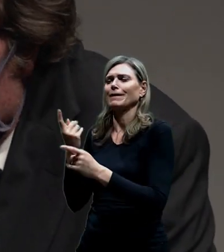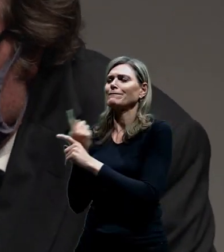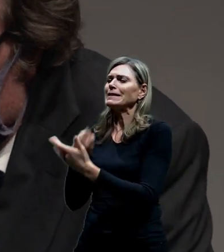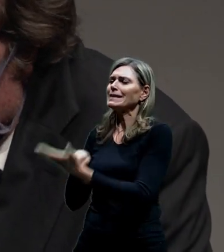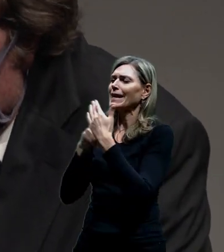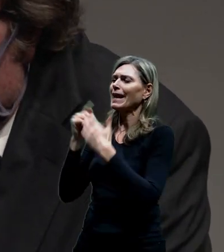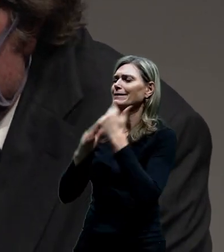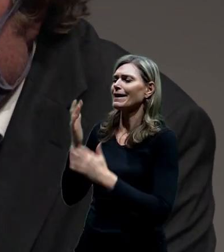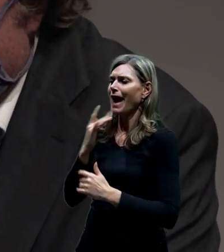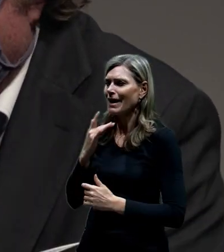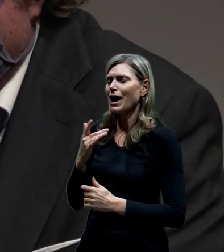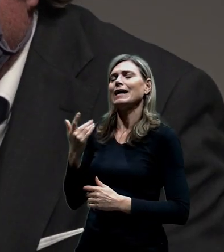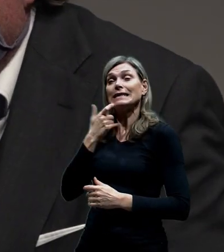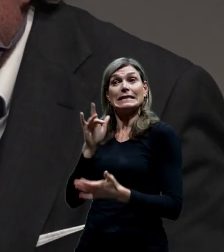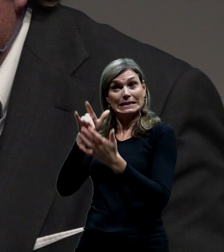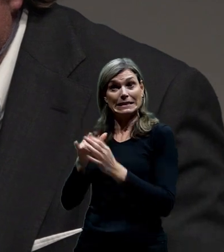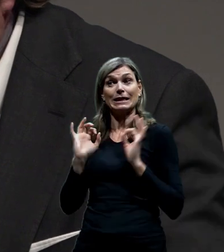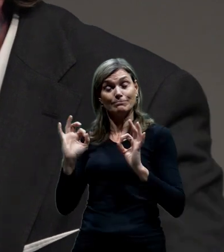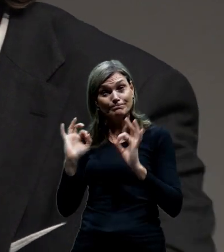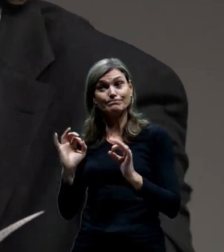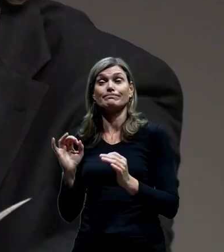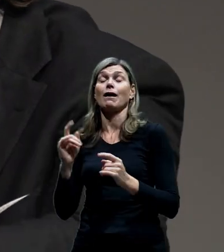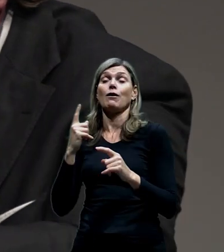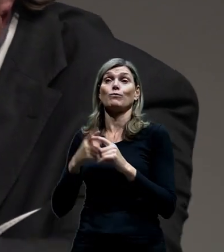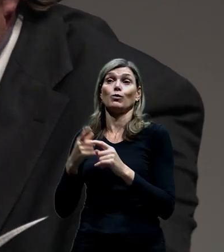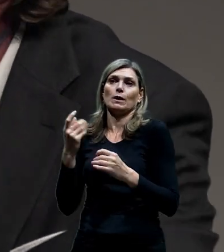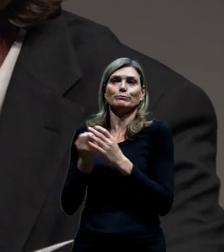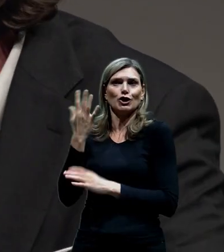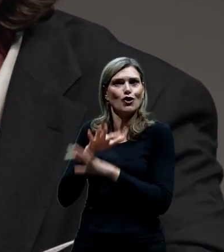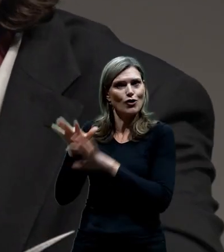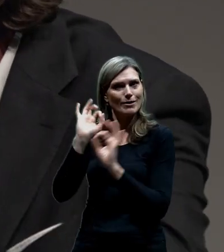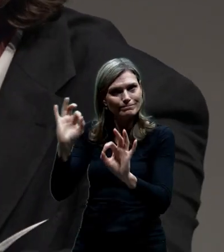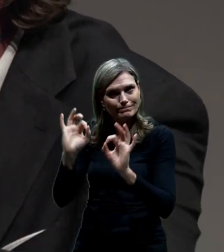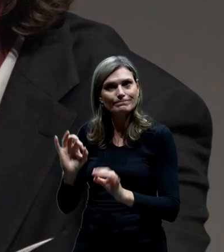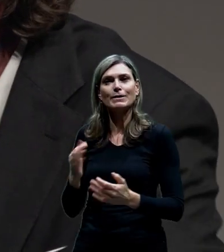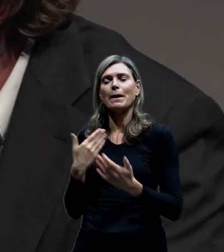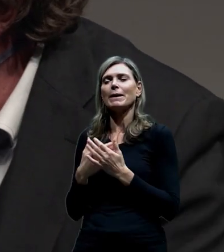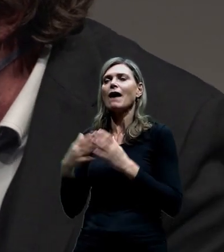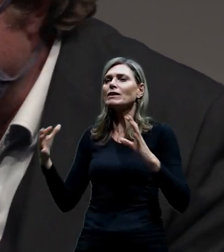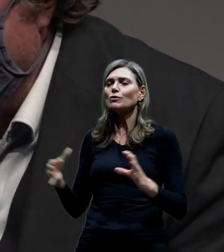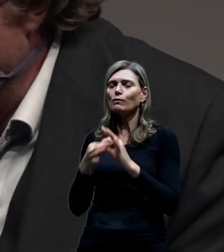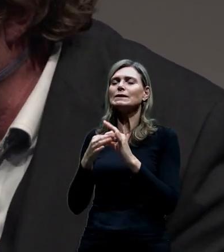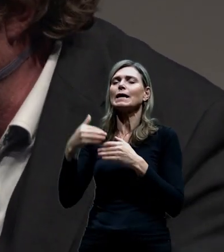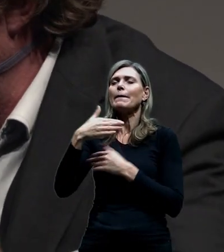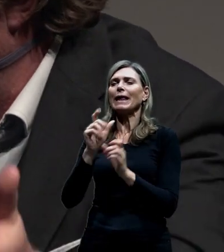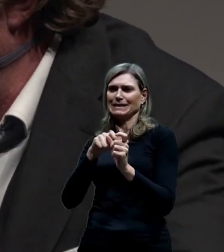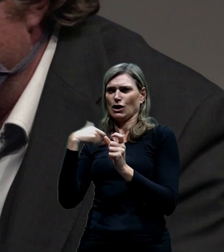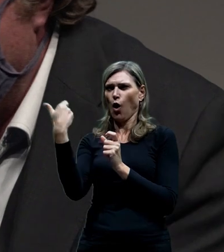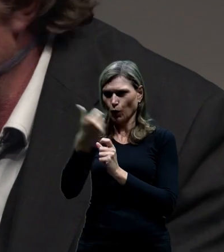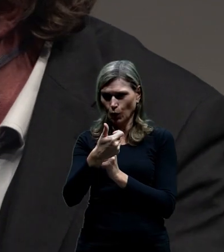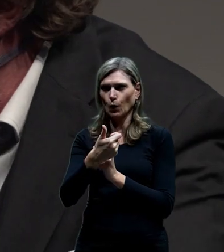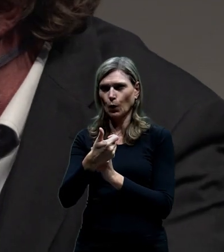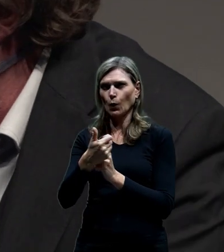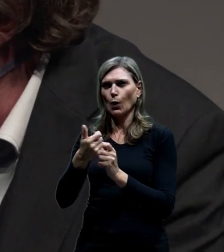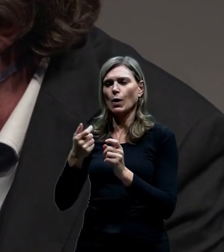k městu a šetrnější k přírodě. Tam se vám vlastně celá ta kapacita toho městského okruhu dostane na tu